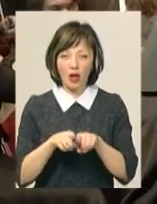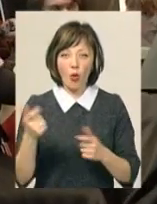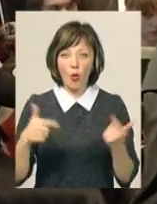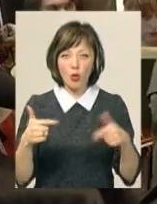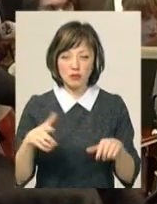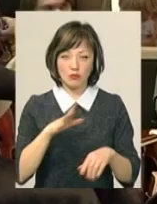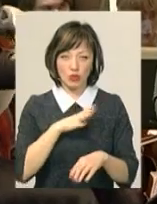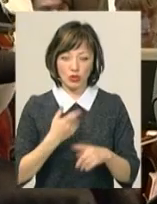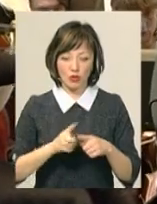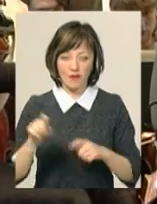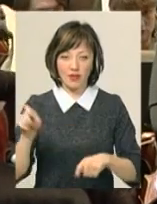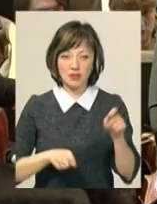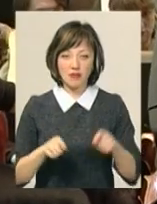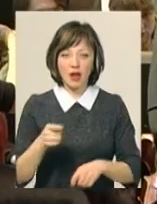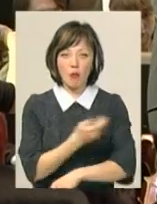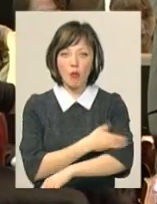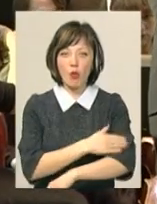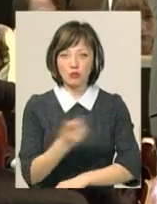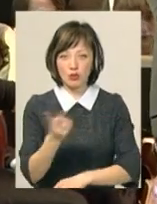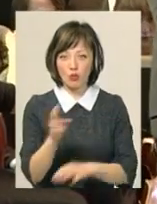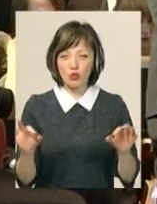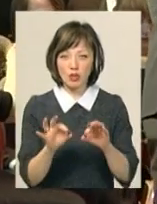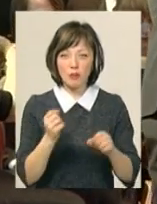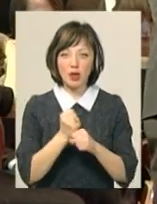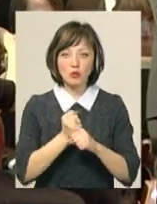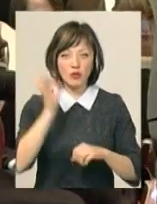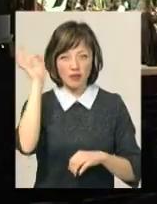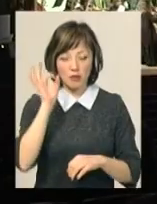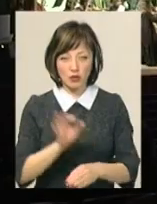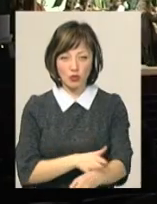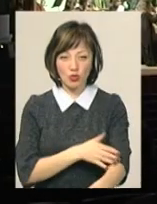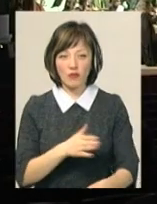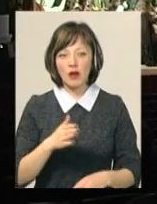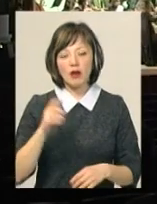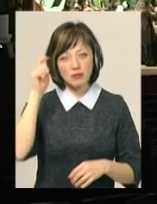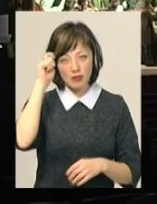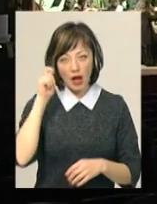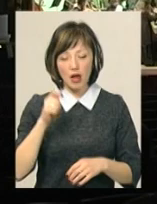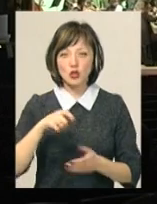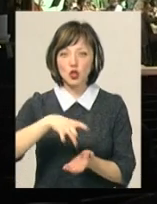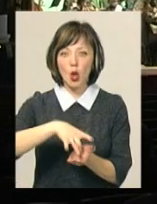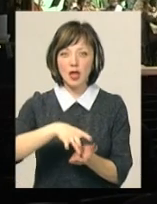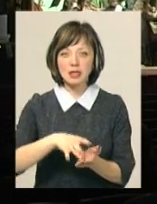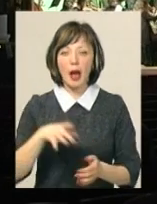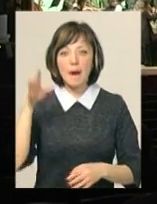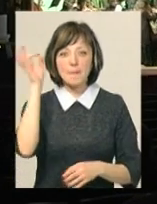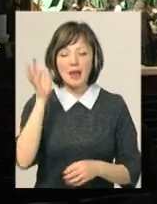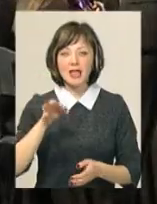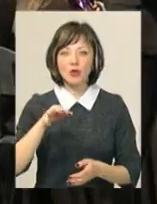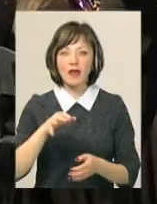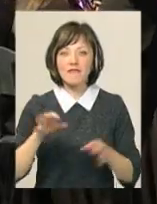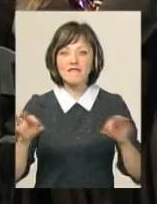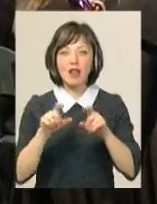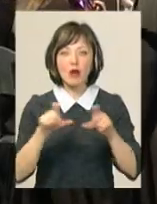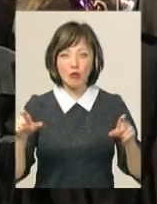та Кшиштоф – полонники, польські музиканти, які довгий час працюють у Німеччині. Пан Кшиштоф – соліст Берлінської філармонії. Зізнаються, для них було